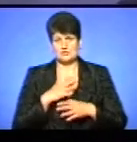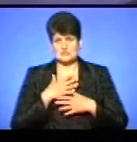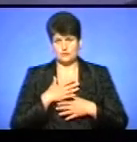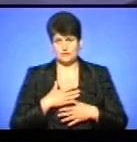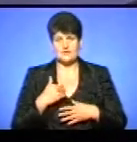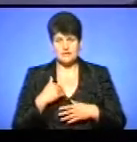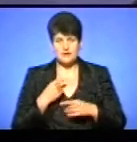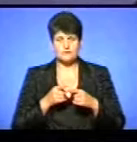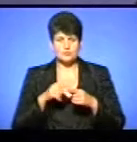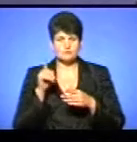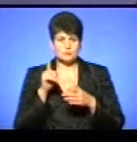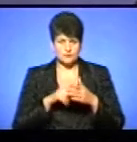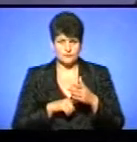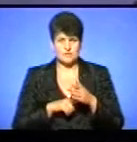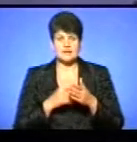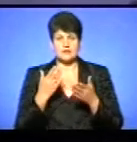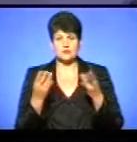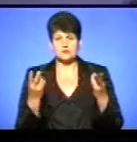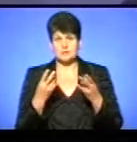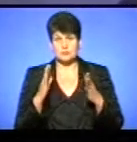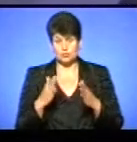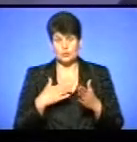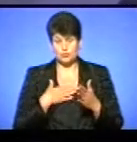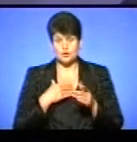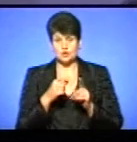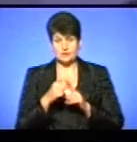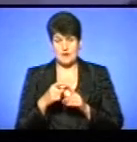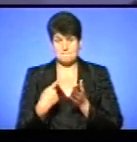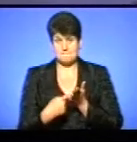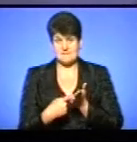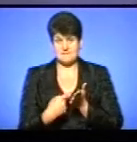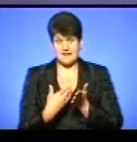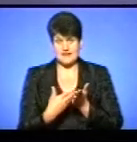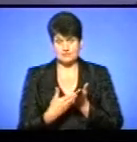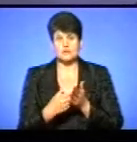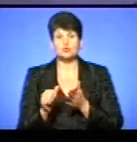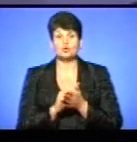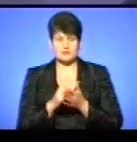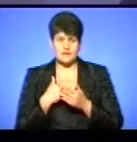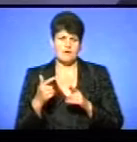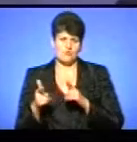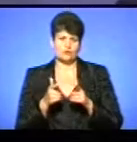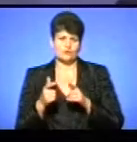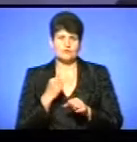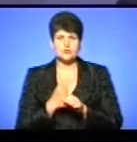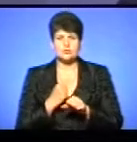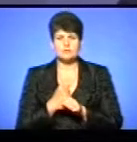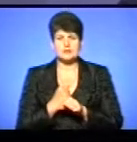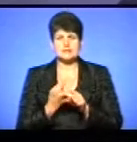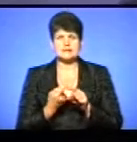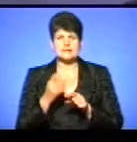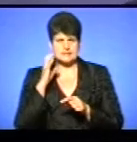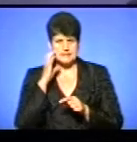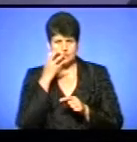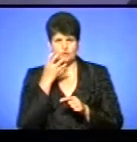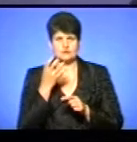Я в цьому глибоко переконаний. Якщо треба буде, мої слова, підтвердити документально, я готовий зробити серйозний,